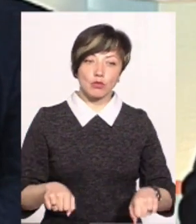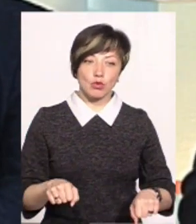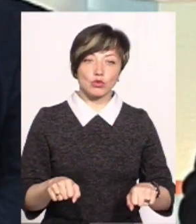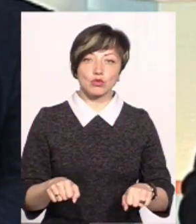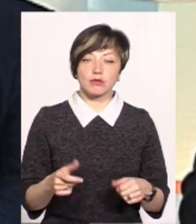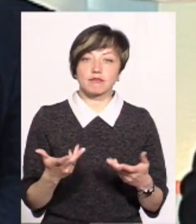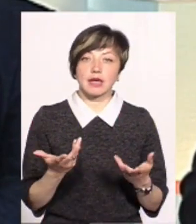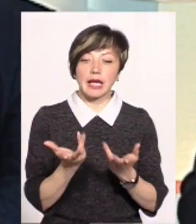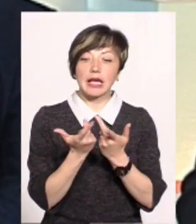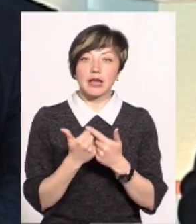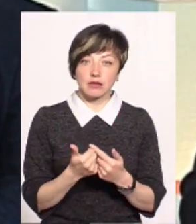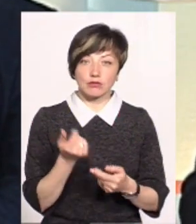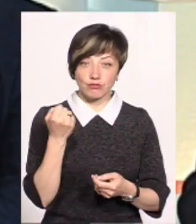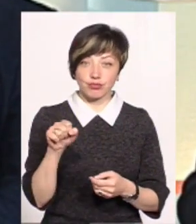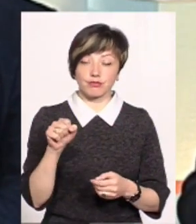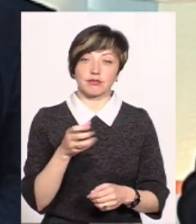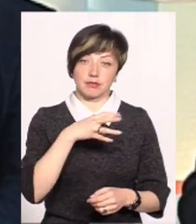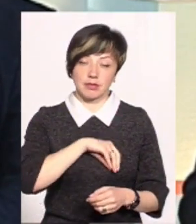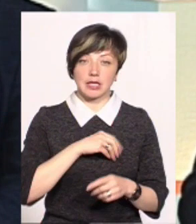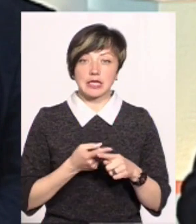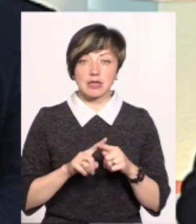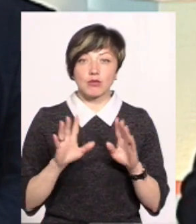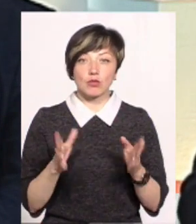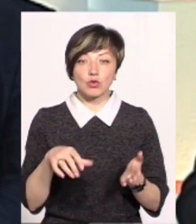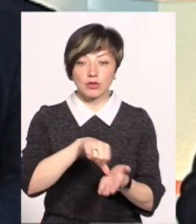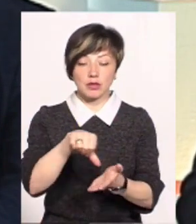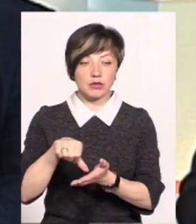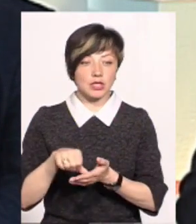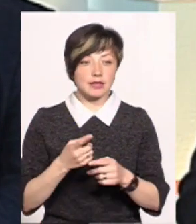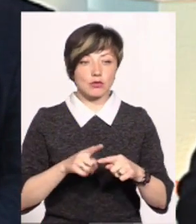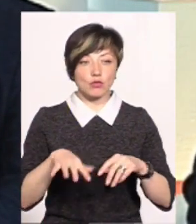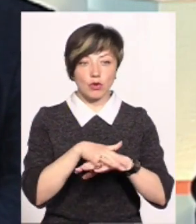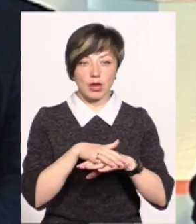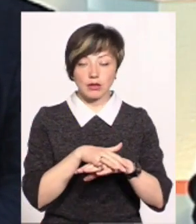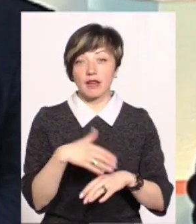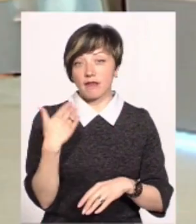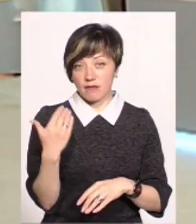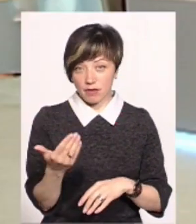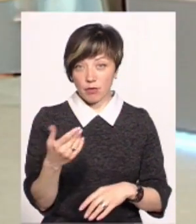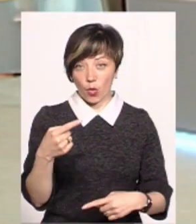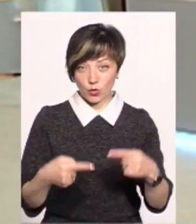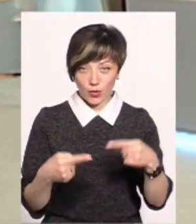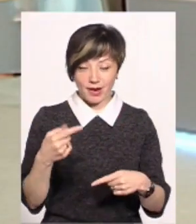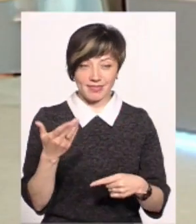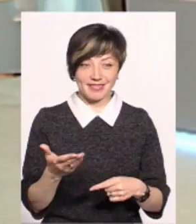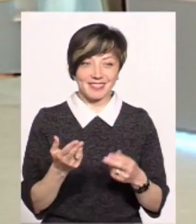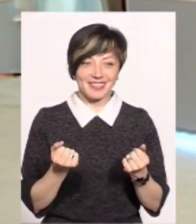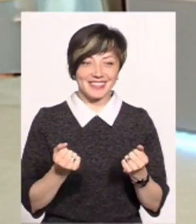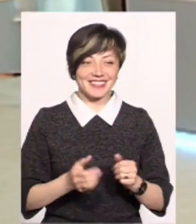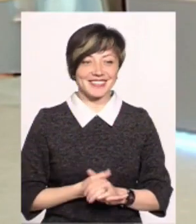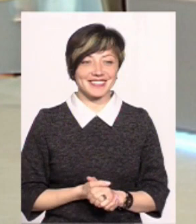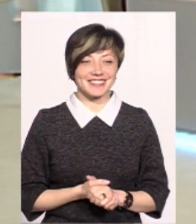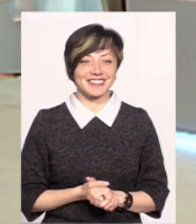кількістю. Це будуть гравці на цьому ринку. І вам конкуренти ж, пане Василю, так?